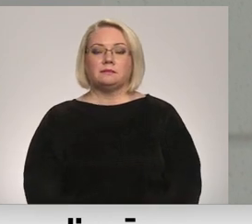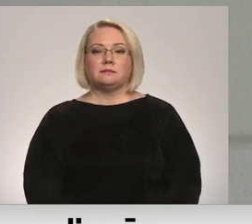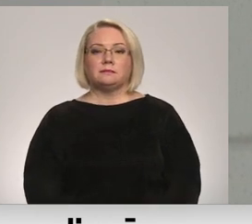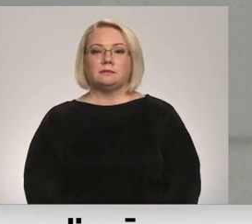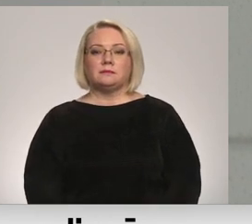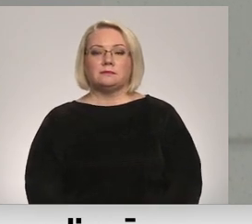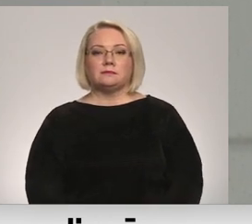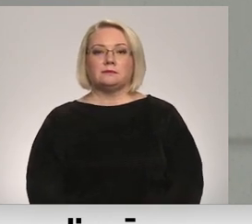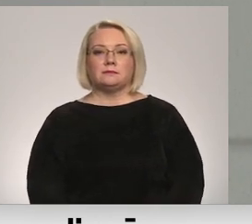Pāns, RET TV.